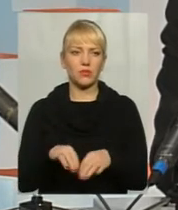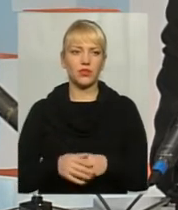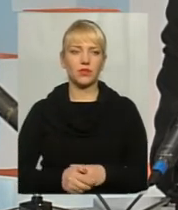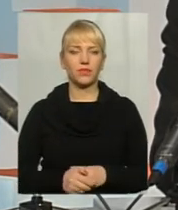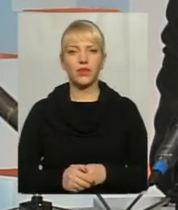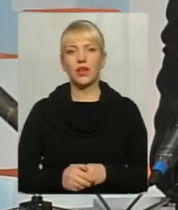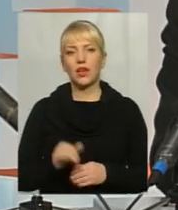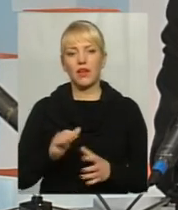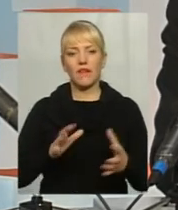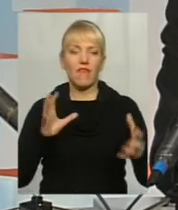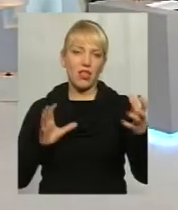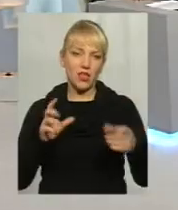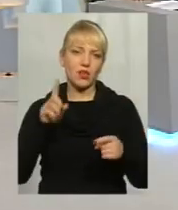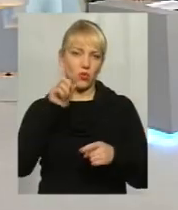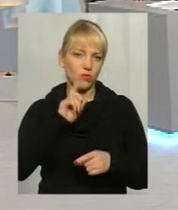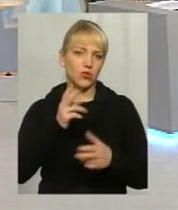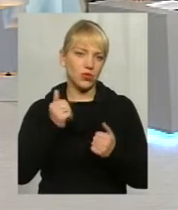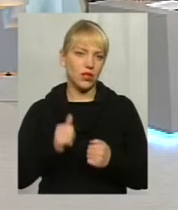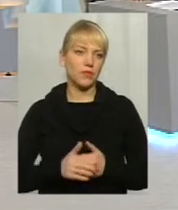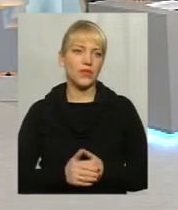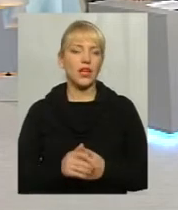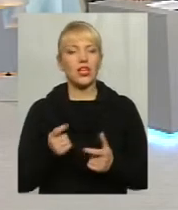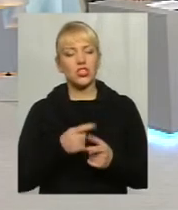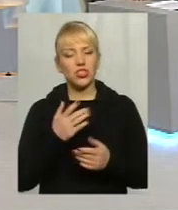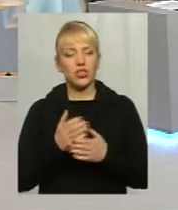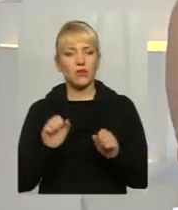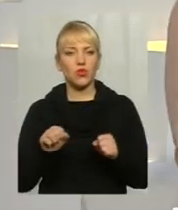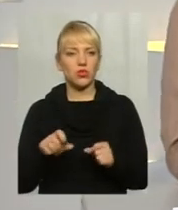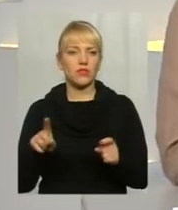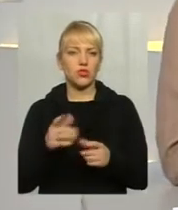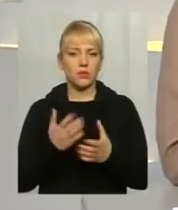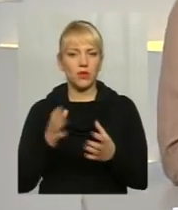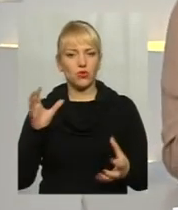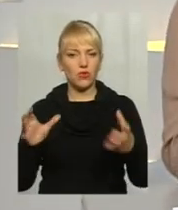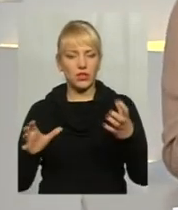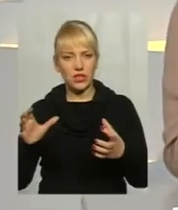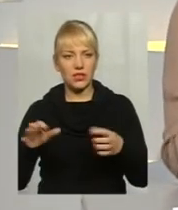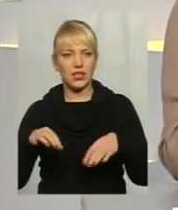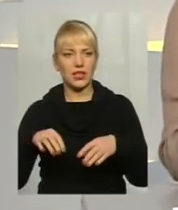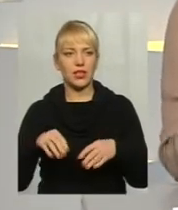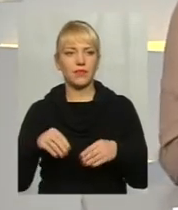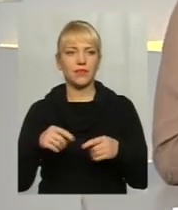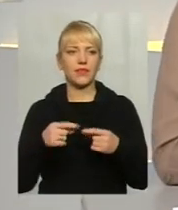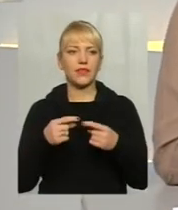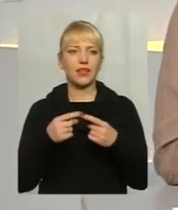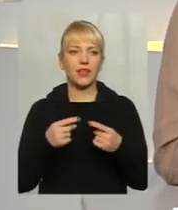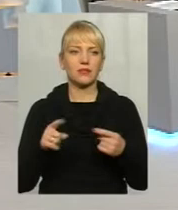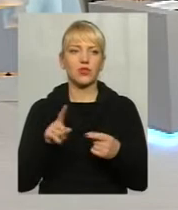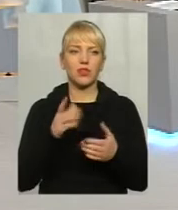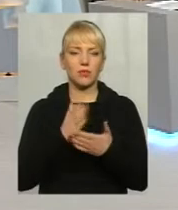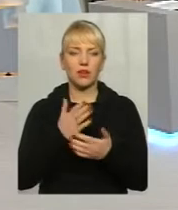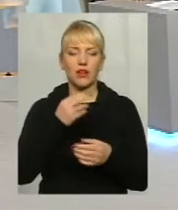Великий автобус – це комфорт. То є можливість того, що, наприклад, у великогабаритний транспорт, який має, там, кращу